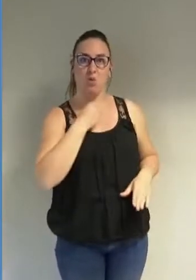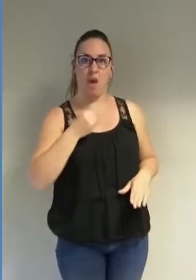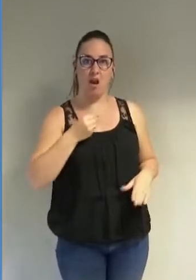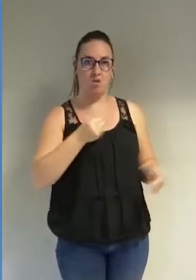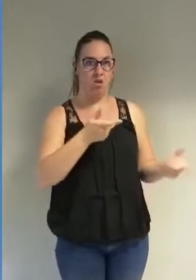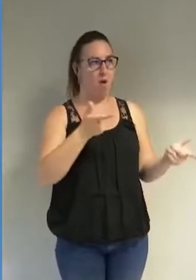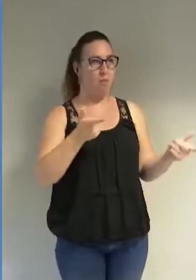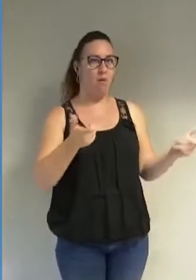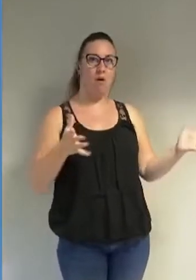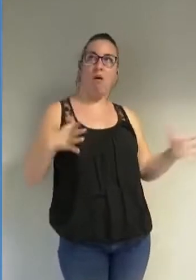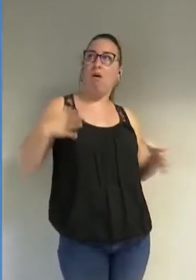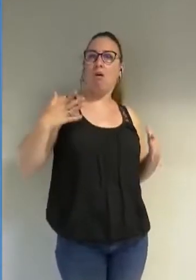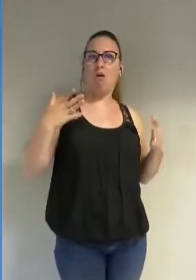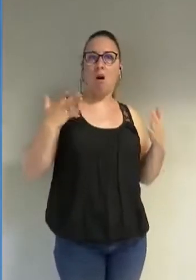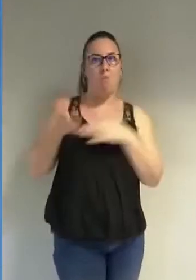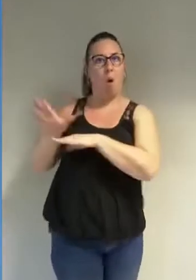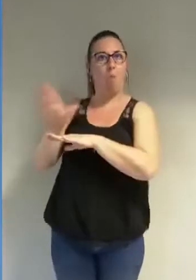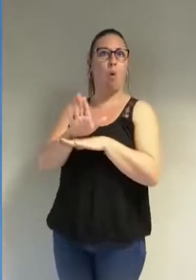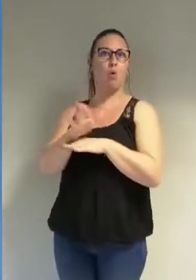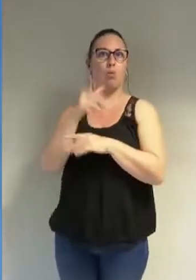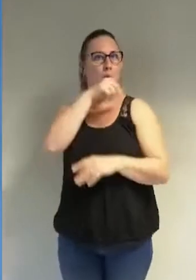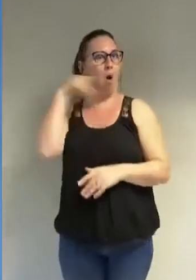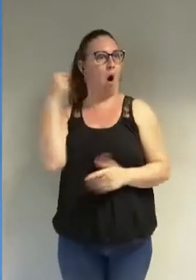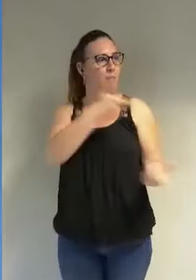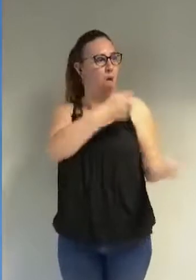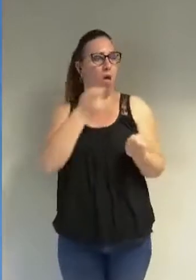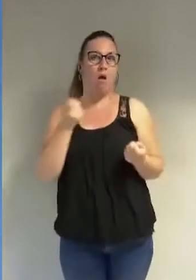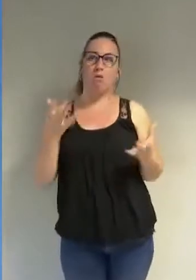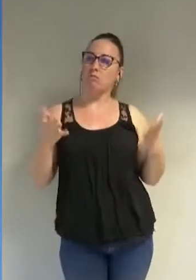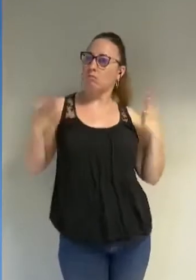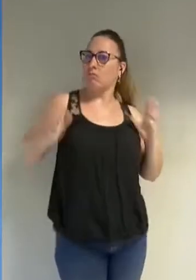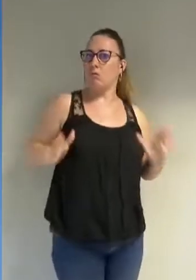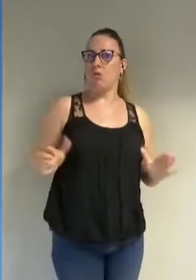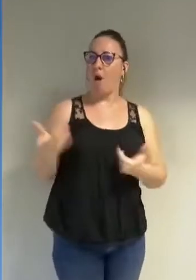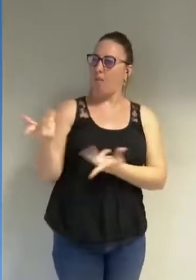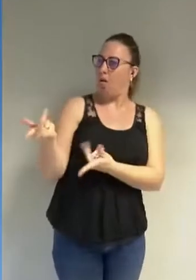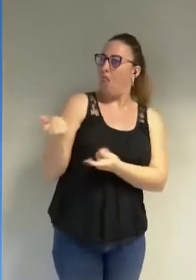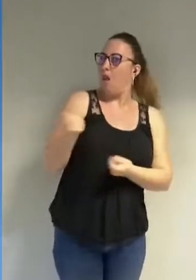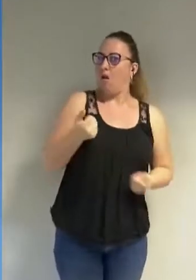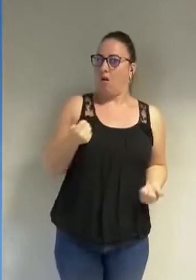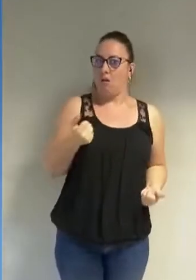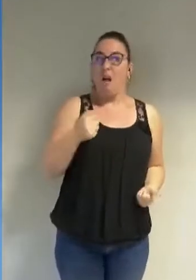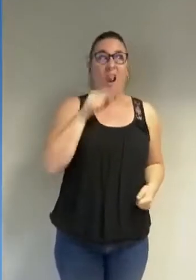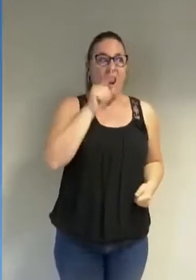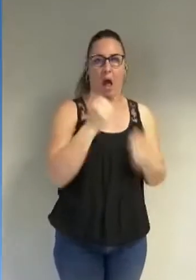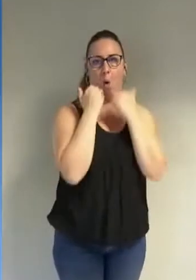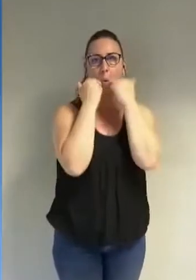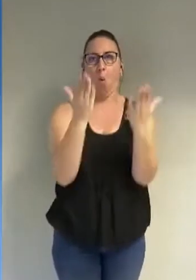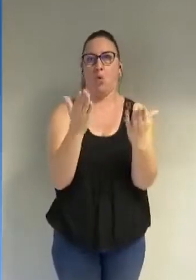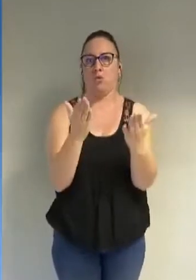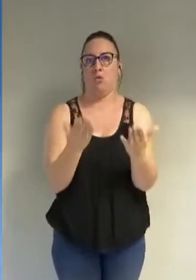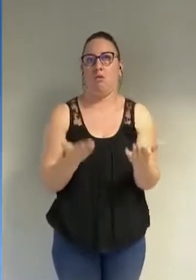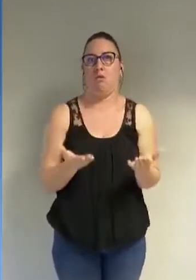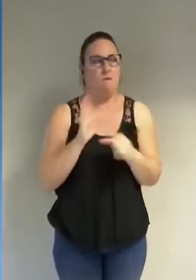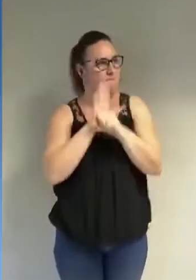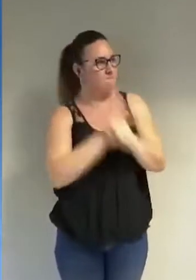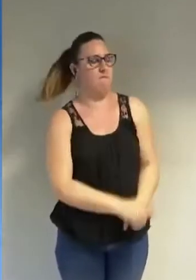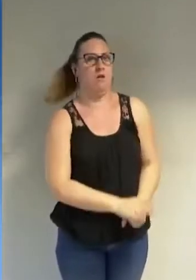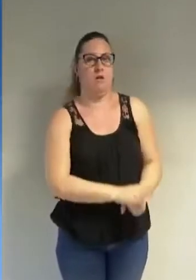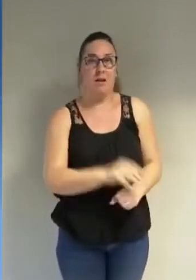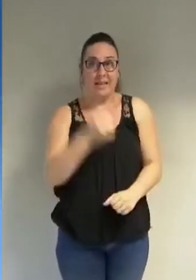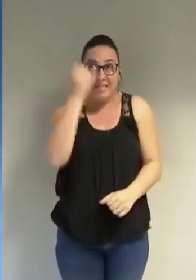cachés de la vue des hommes. Là est l'humiliation. C'est cette pensée qui est